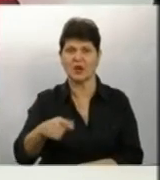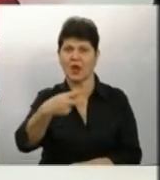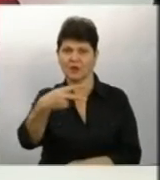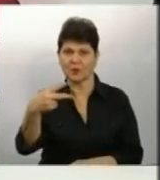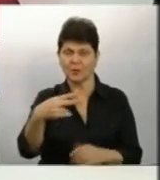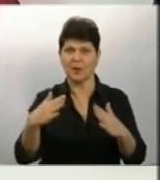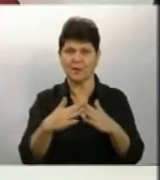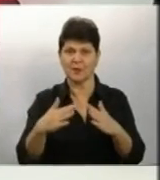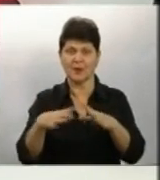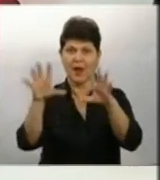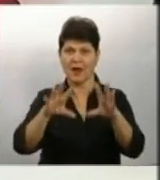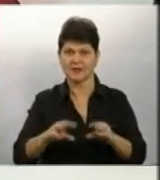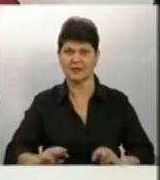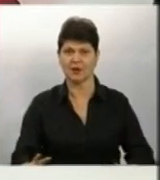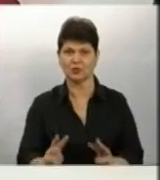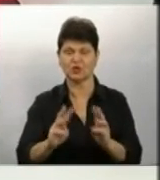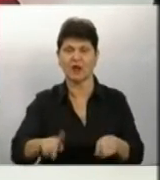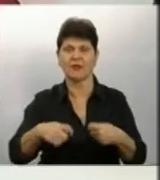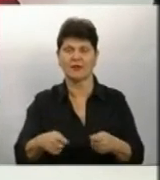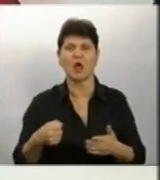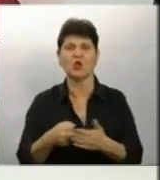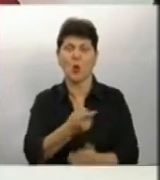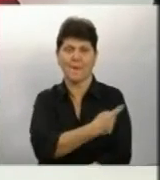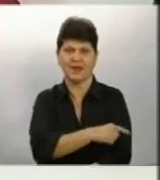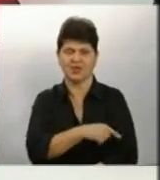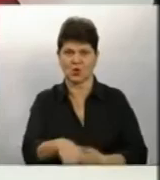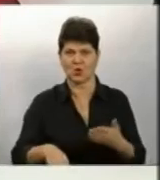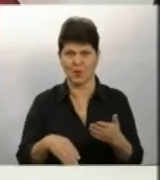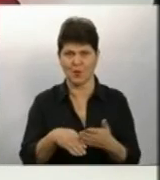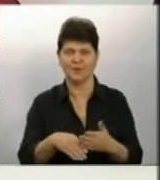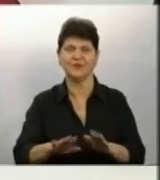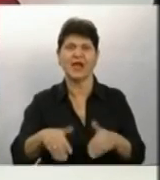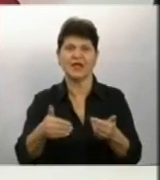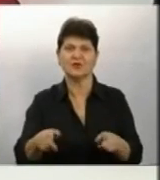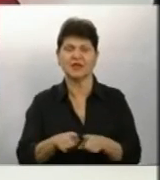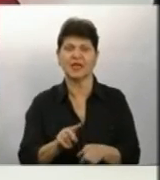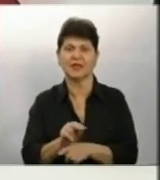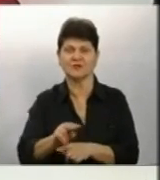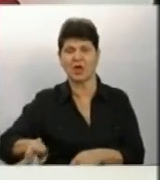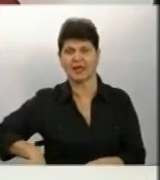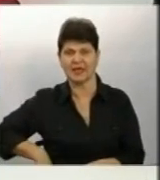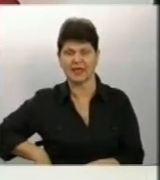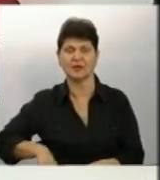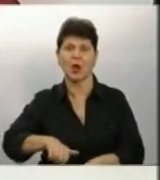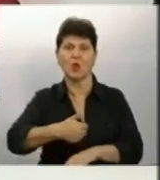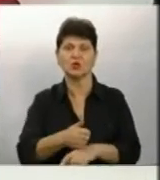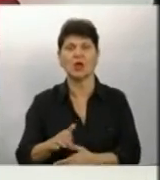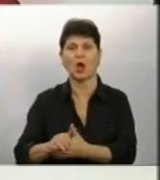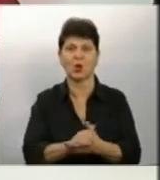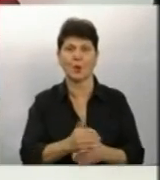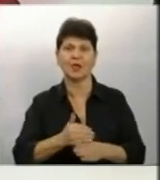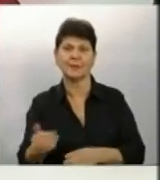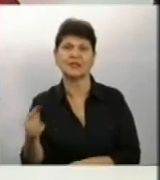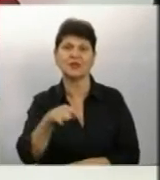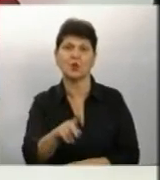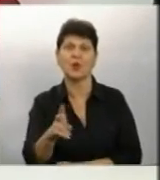приміщення, гасіння пожежі та надання до медичної допомоги Ініціювали такі навчання директор та очільник громади Після того,